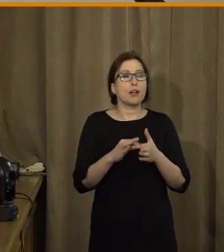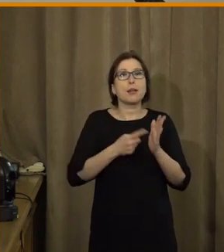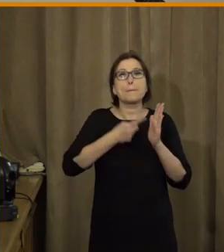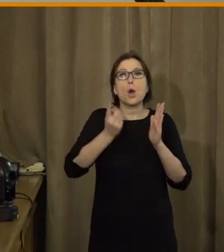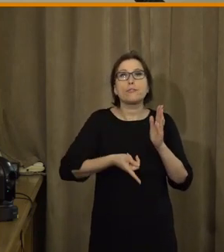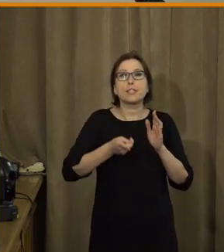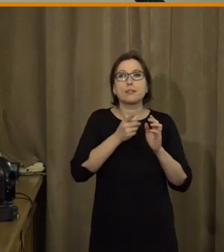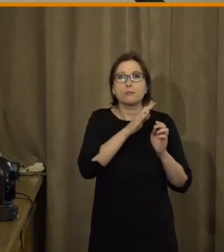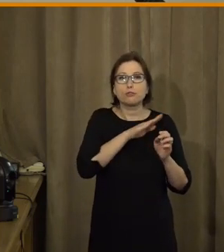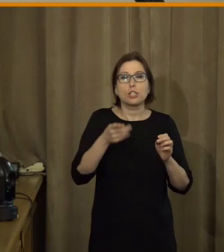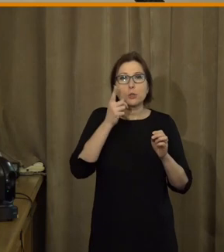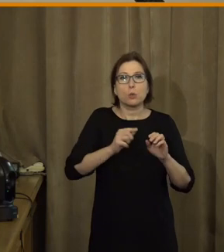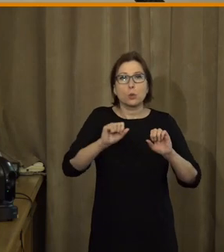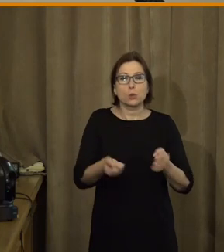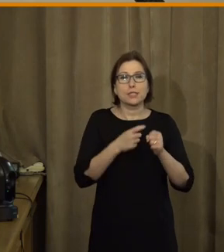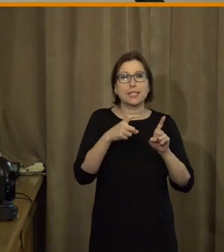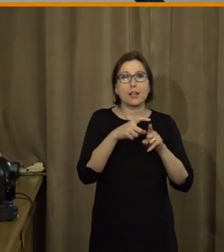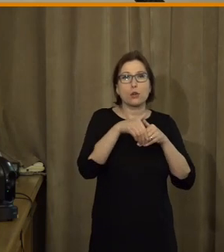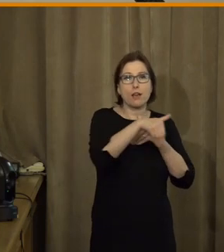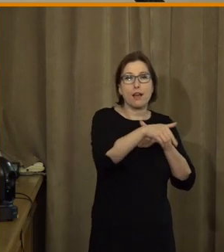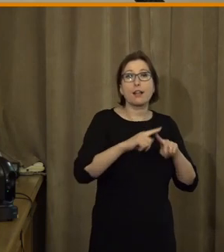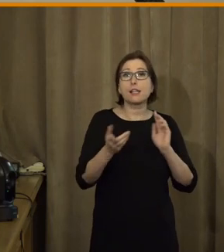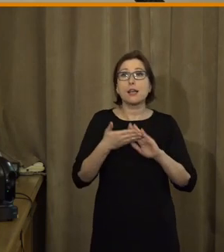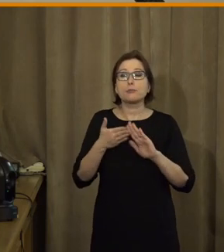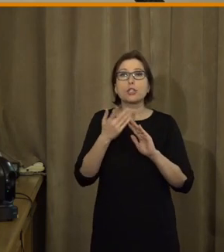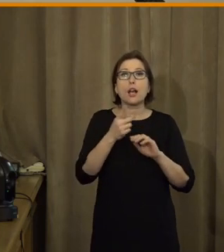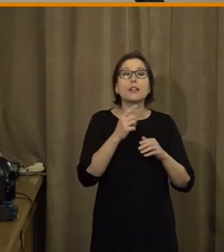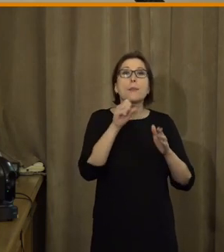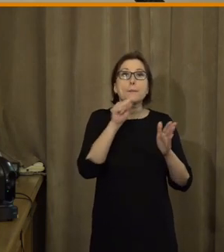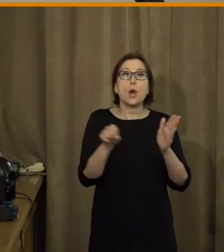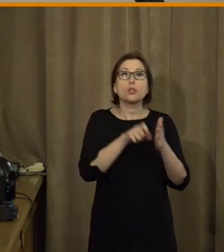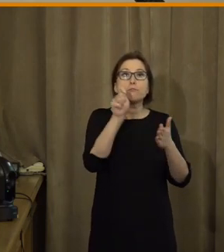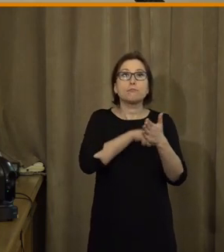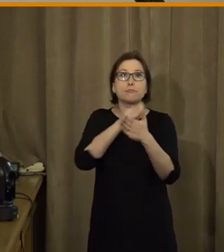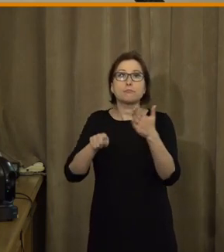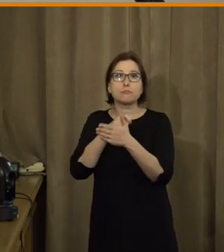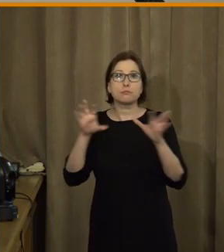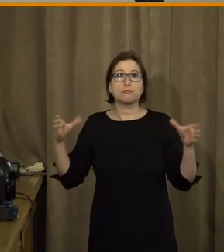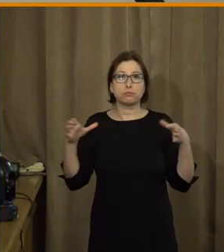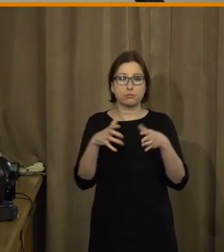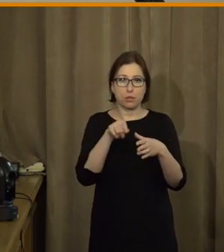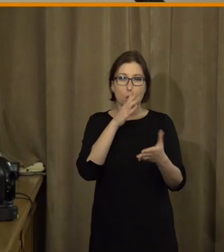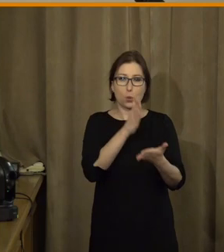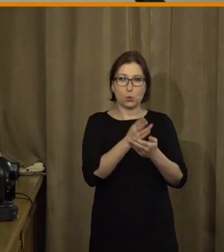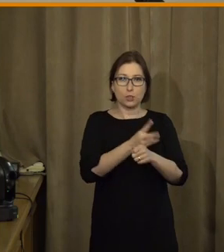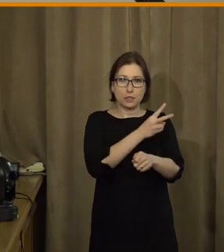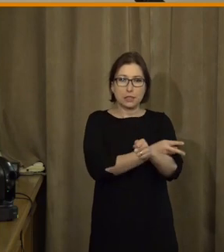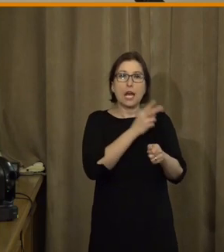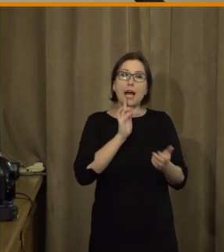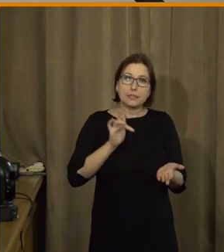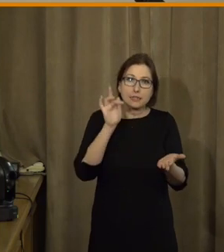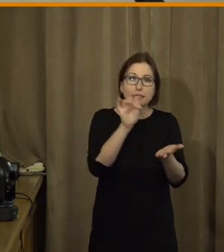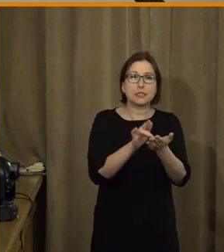zavádění datových schránek, ale pokud si vezmeme třeba zarušení pošt. I tohle je v podstatě jako nějaký nástroj, stát, žene,